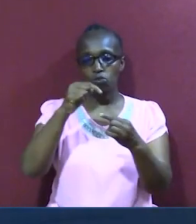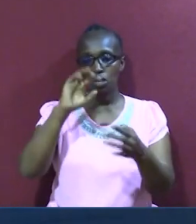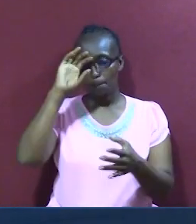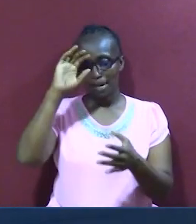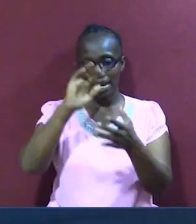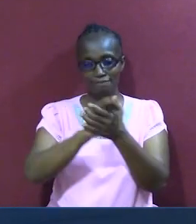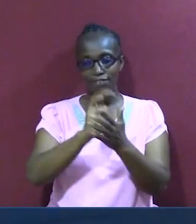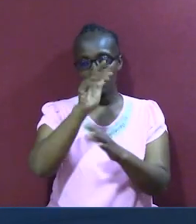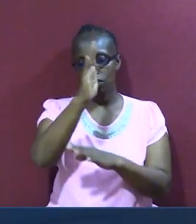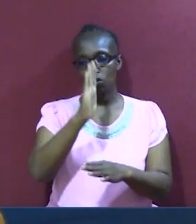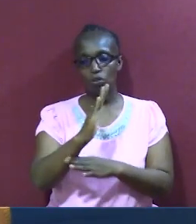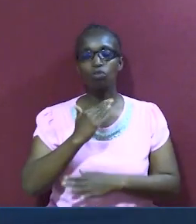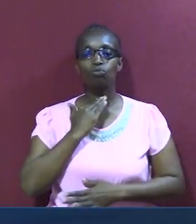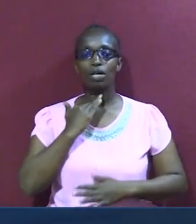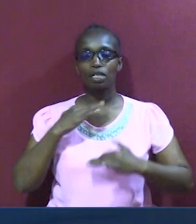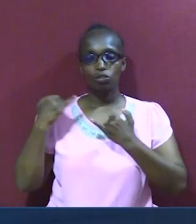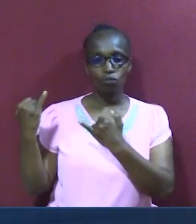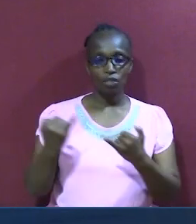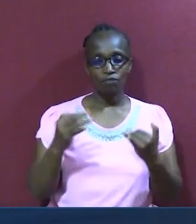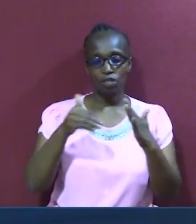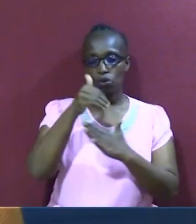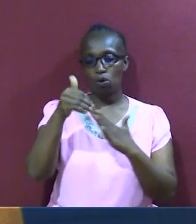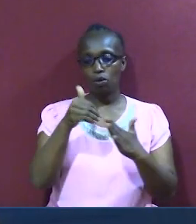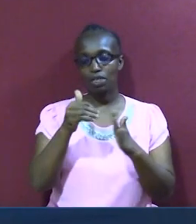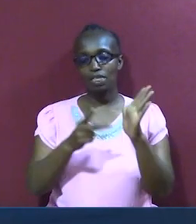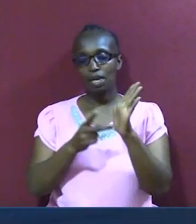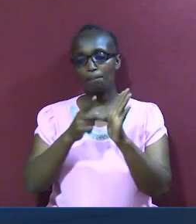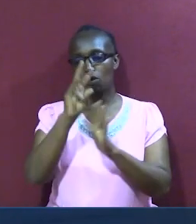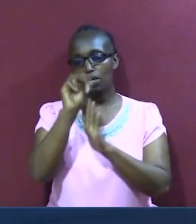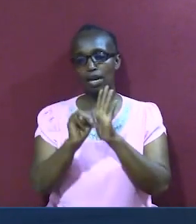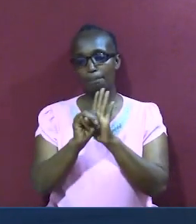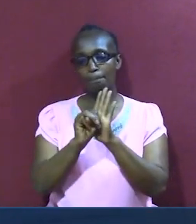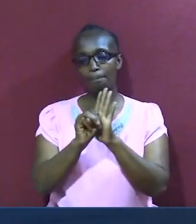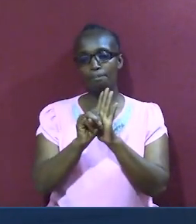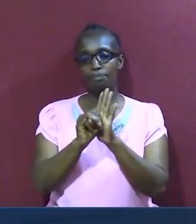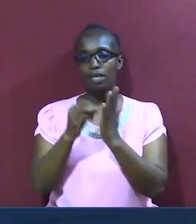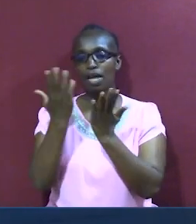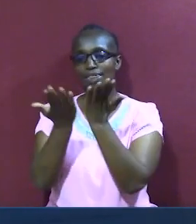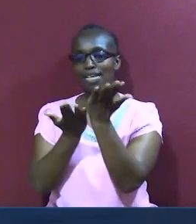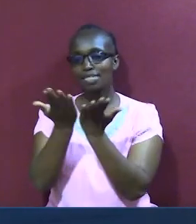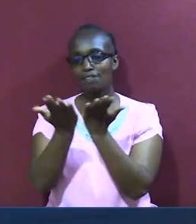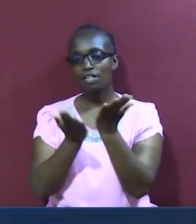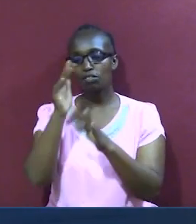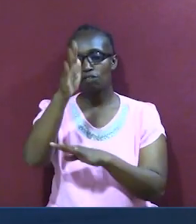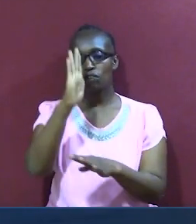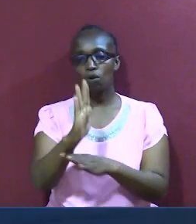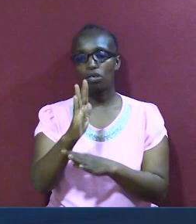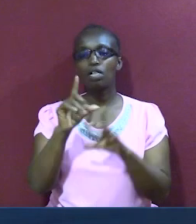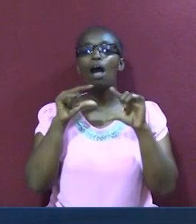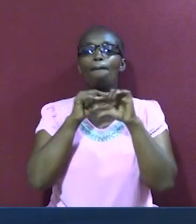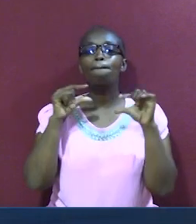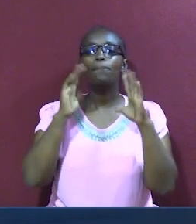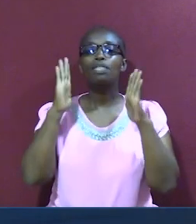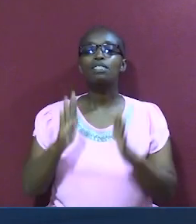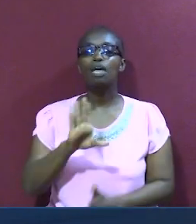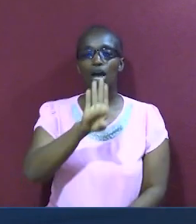mwanyezi mungu. Ibo basi ni nakukaribisha katika kipindi chama nyunyu ya baraka, hili mtumishuwa mwanyezi mungu